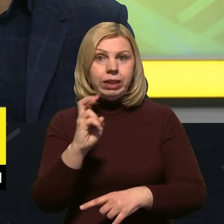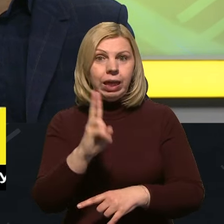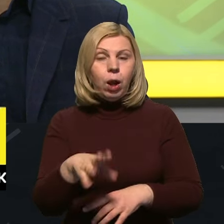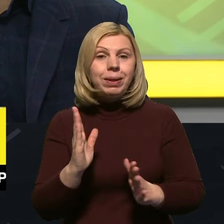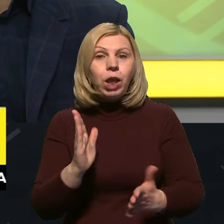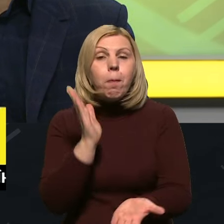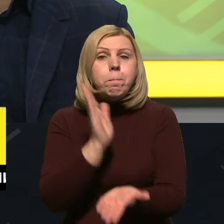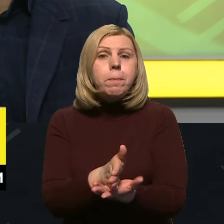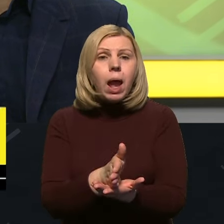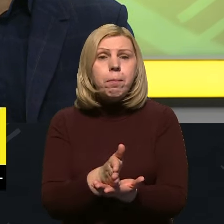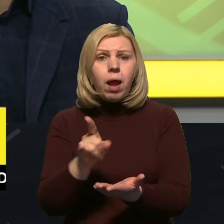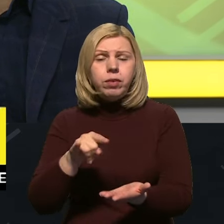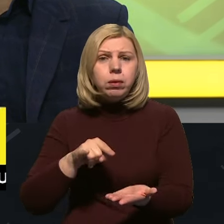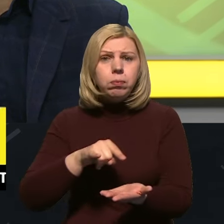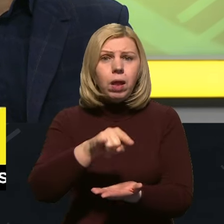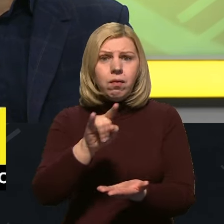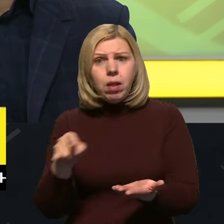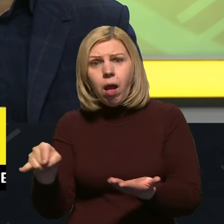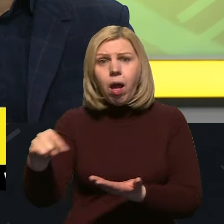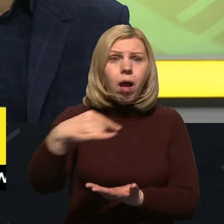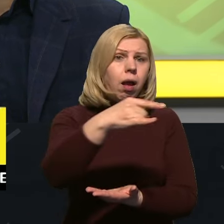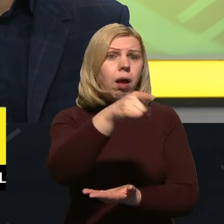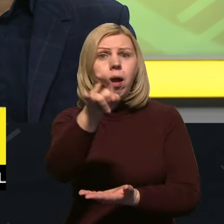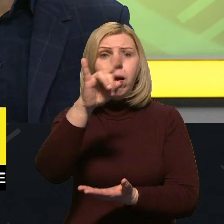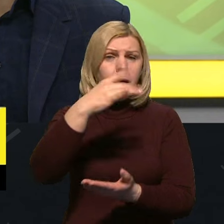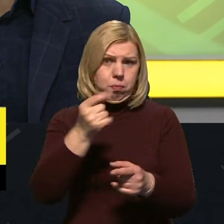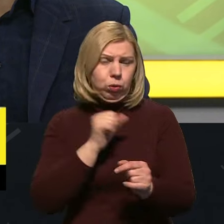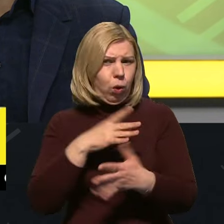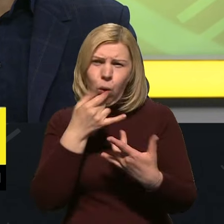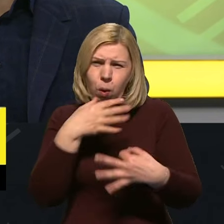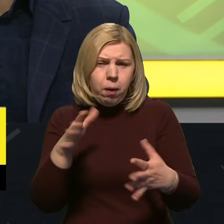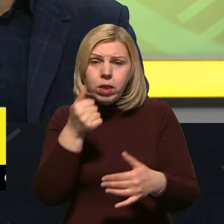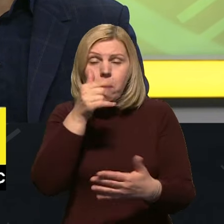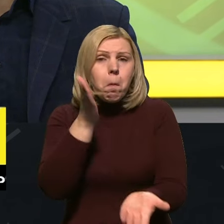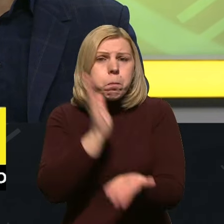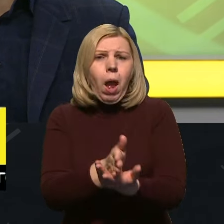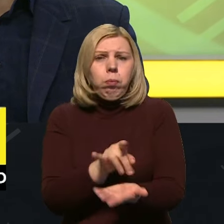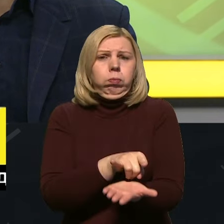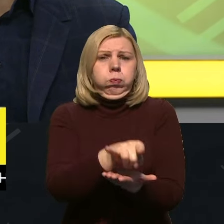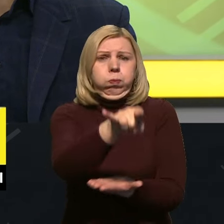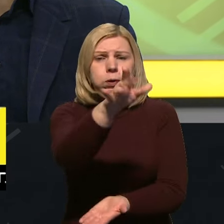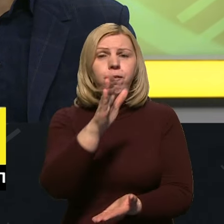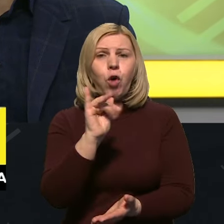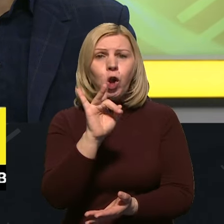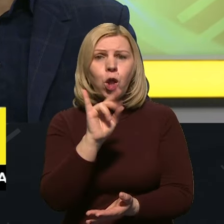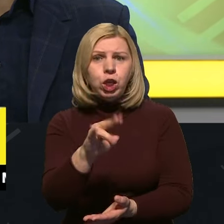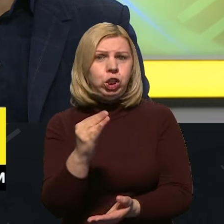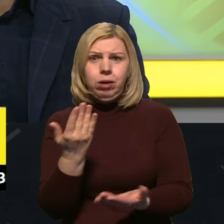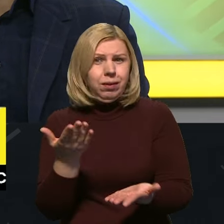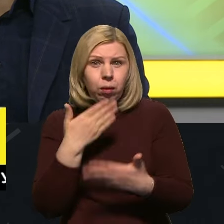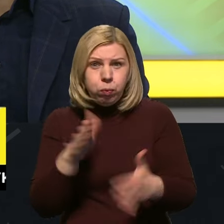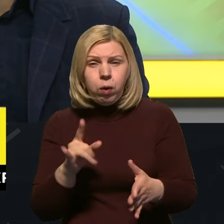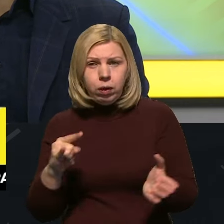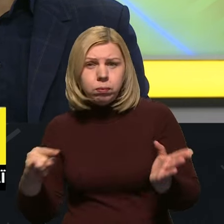лише попрямій. Він не летів попрямій, він обходив зони протиповітряної оборони в будь-якому випадку. Він не міг пролетіти умовно через Воронеж, він його мав облетіти,